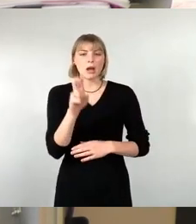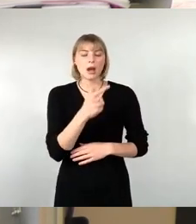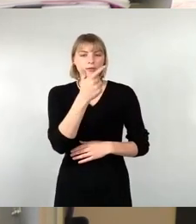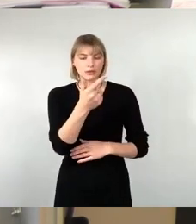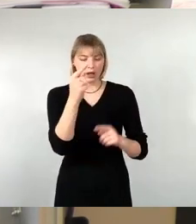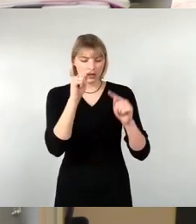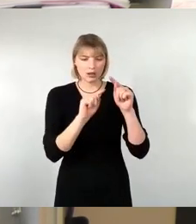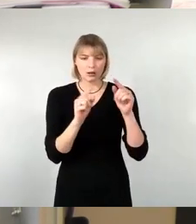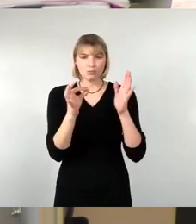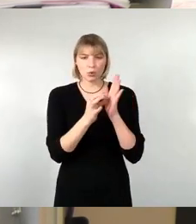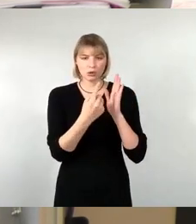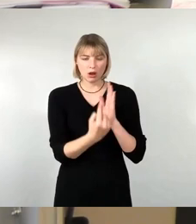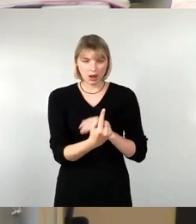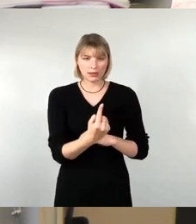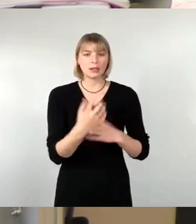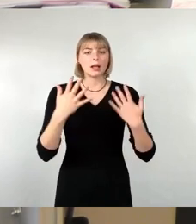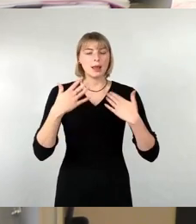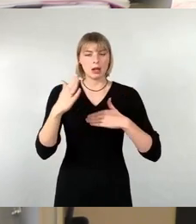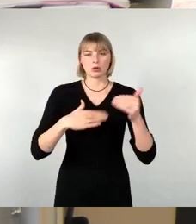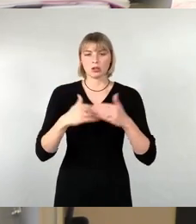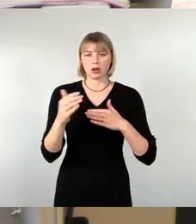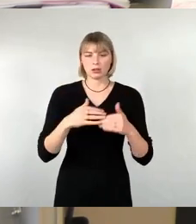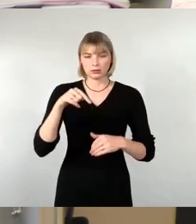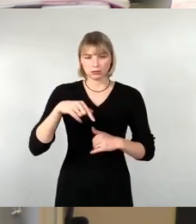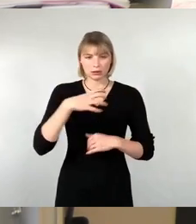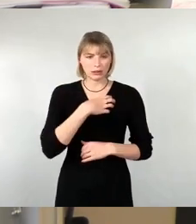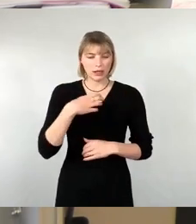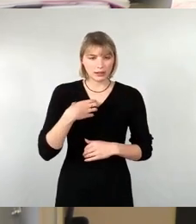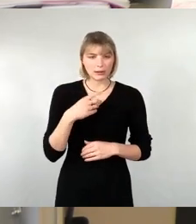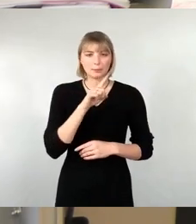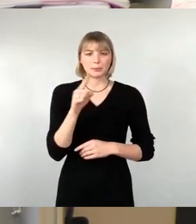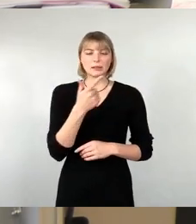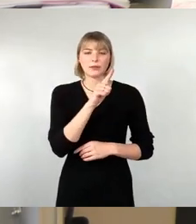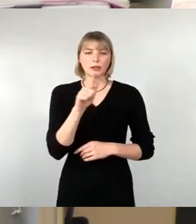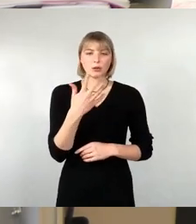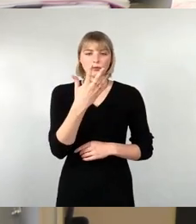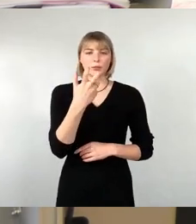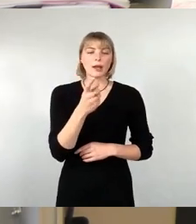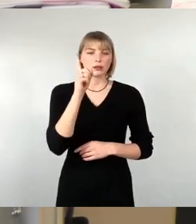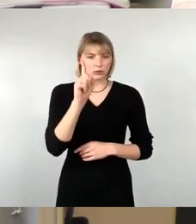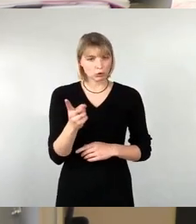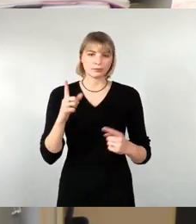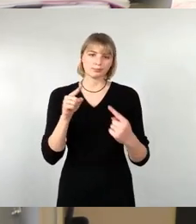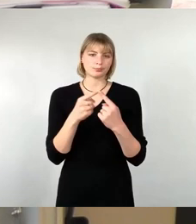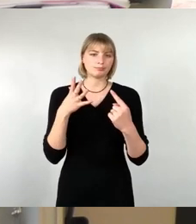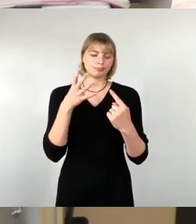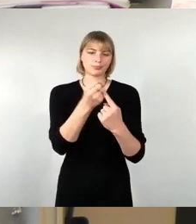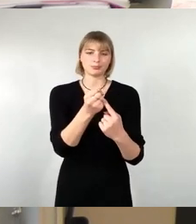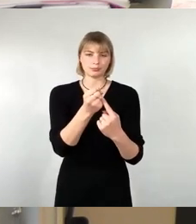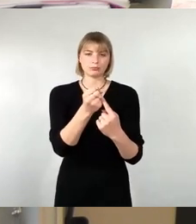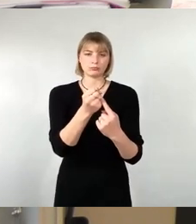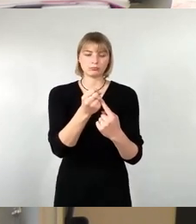dass die Klimaneutralität in der Landeshauptstadt bis 2035 erreicht werden soll und laut dem